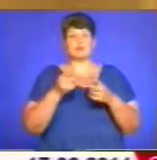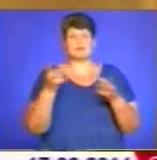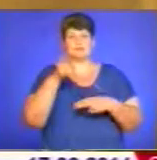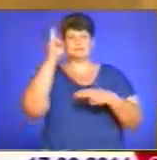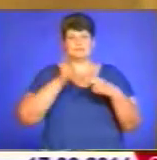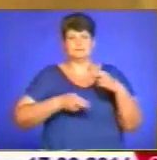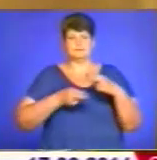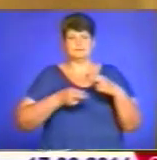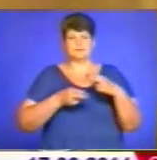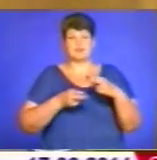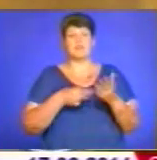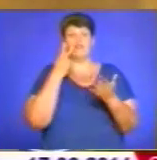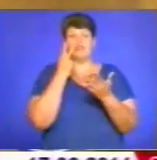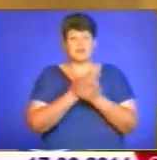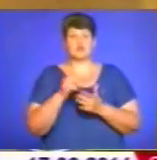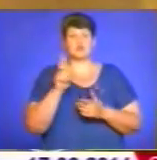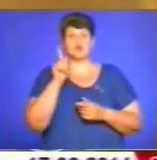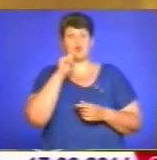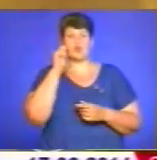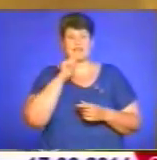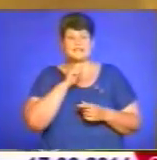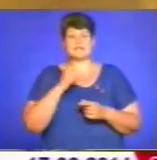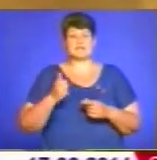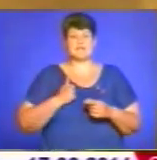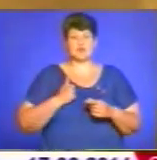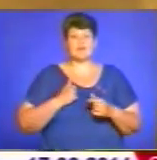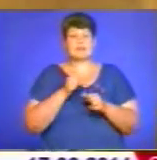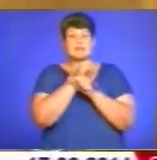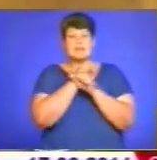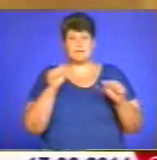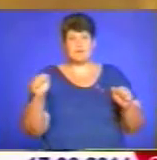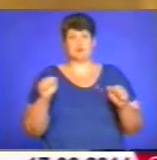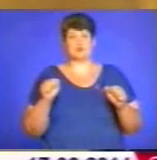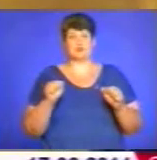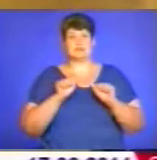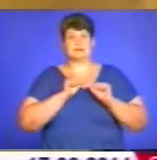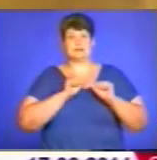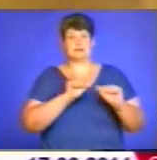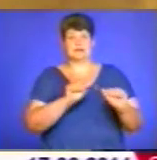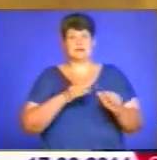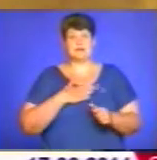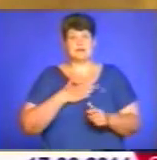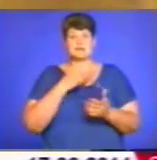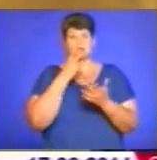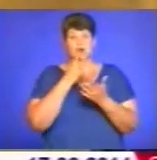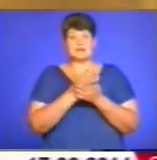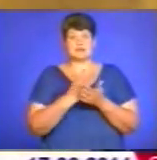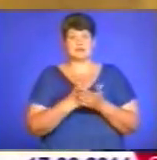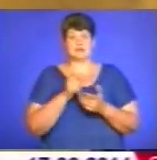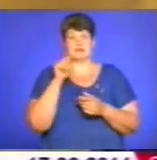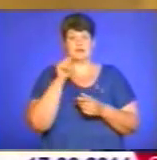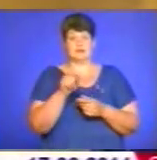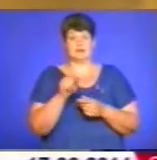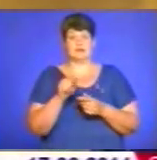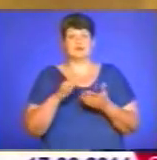покласти край. Очевидно, що українські військові сили не можуть досі дати віцість ворогам і показати їм належну реакцію через